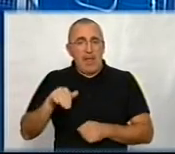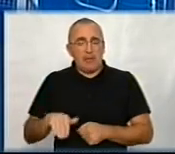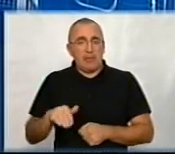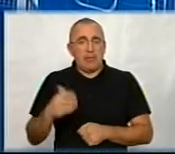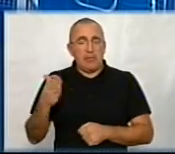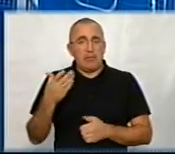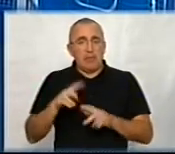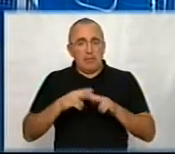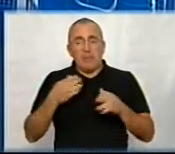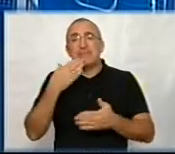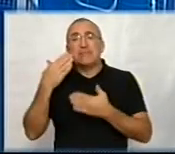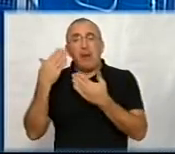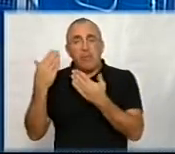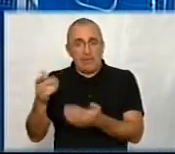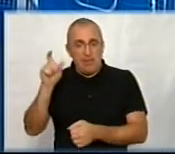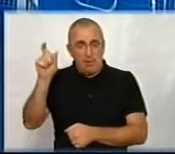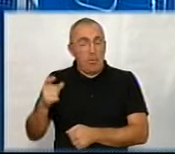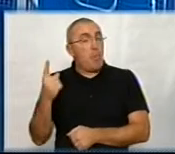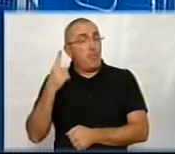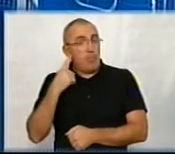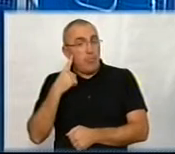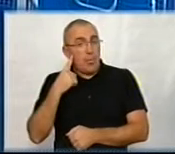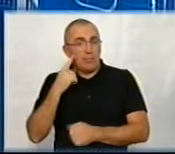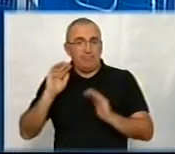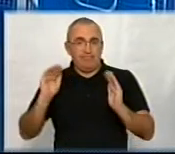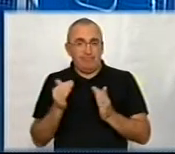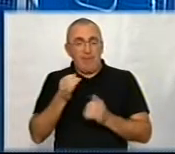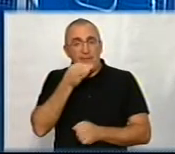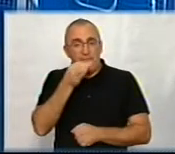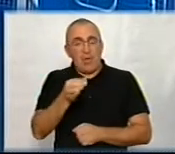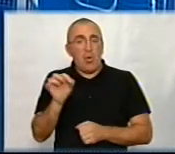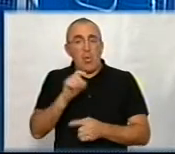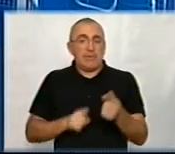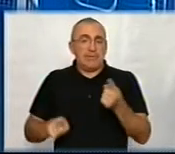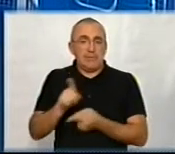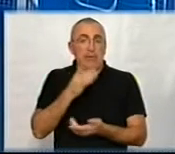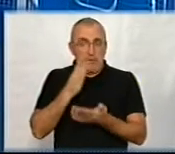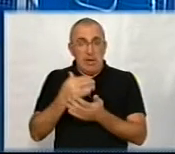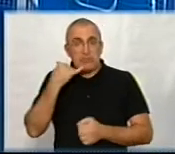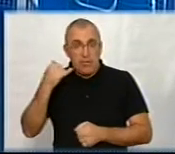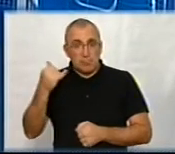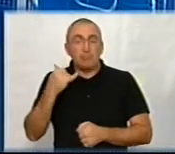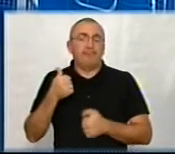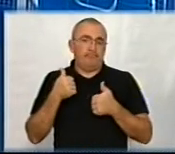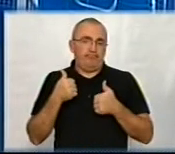якого також запитаємо і почуємо стисну відповідь стосовно змін. Є в нас зараз зв'язок, правильно?